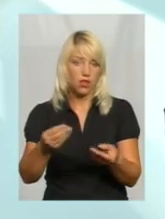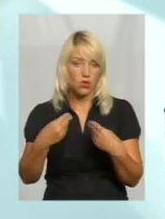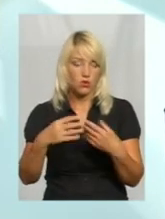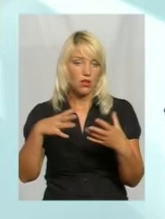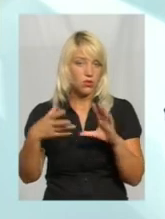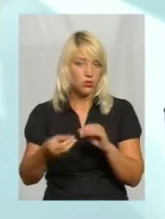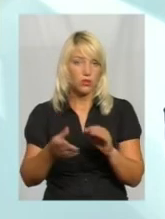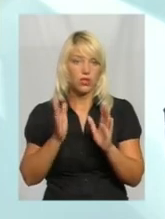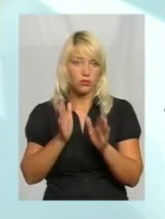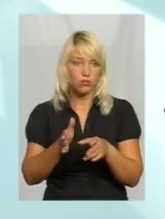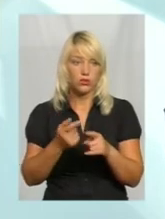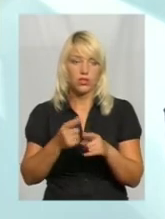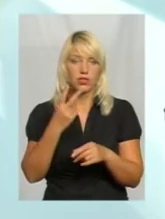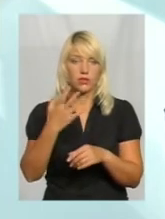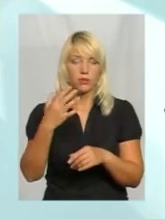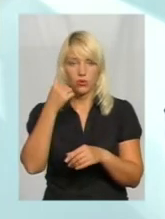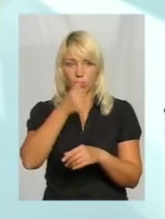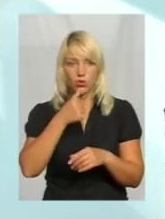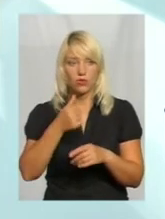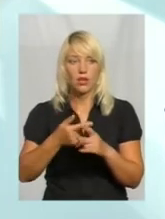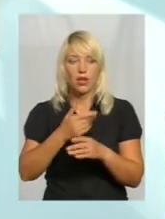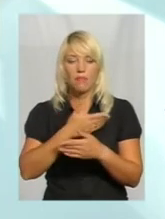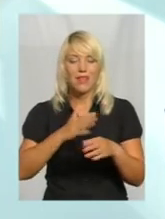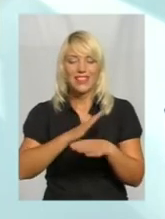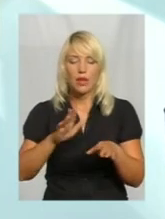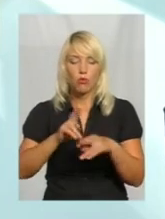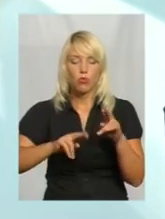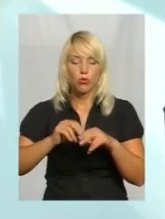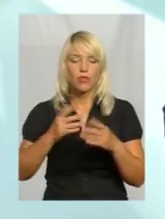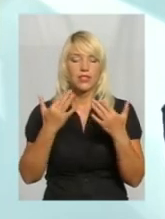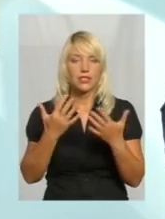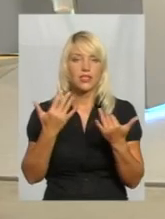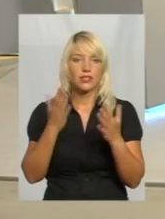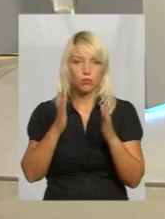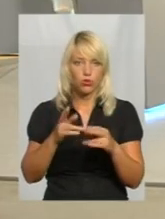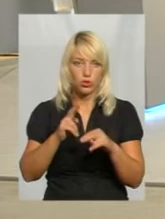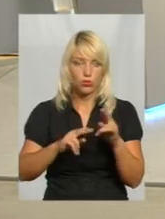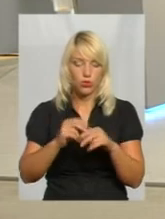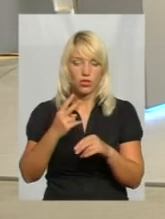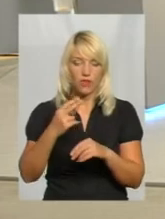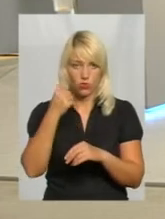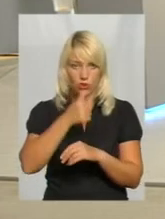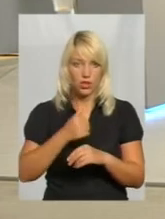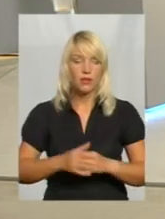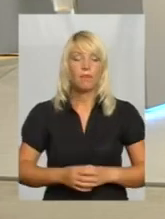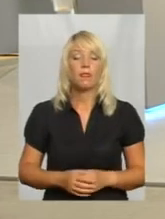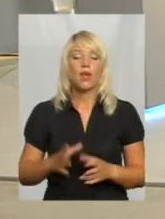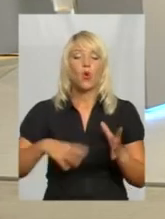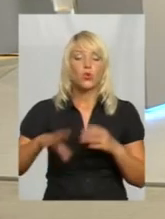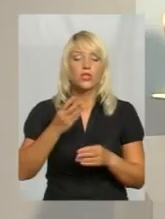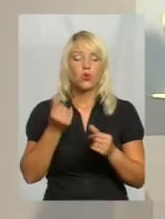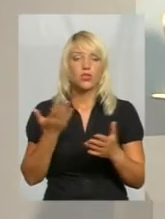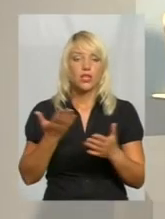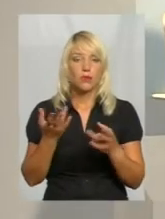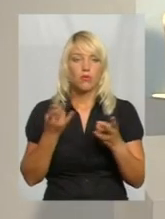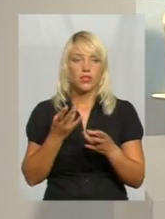Абсолютно дадуть результат. Ми за 25 років не побудували, стільки скільки ми побудуємо за один рік. Давайте до коштів повернемося. Усі кошти, які виділили,